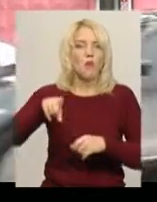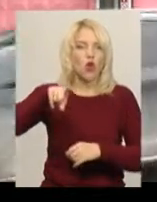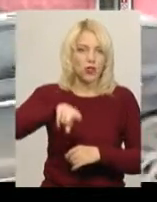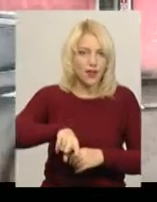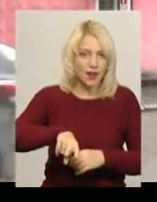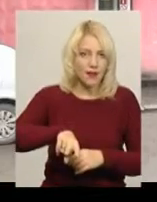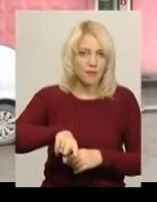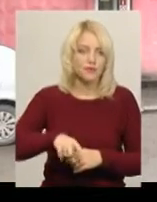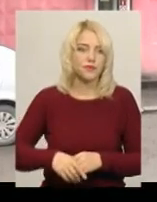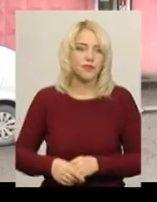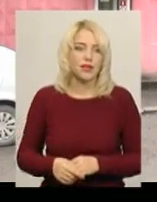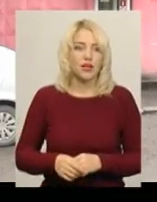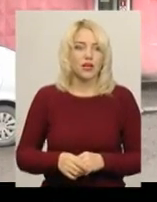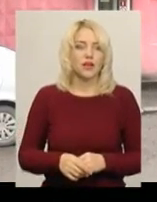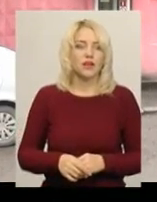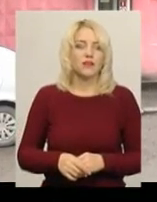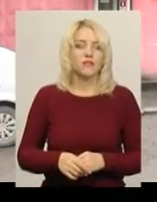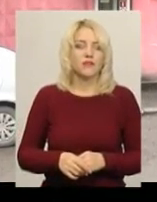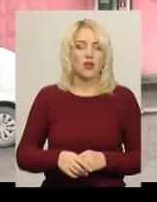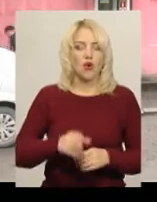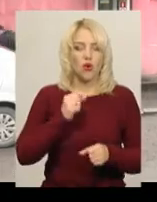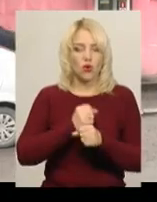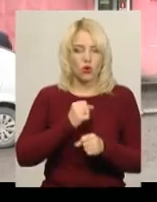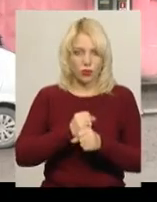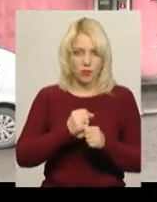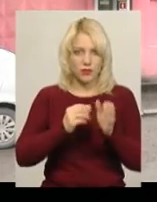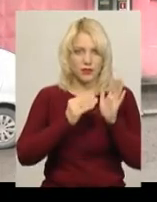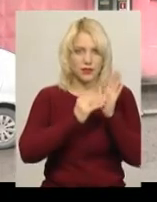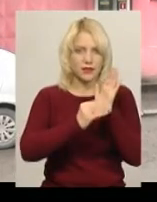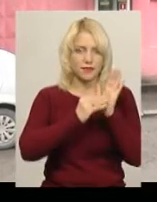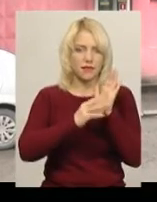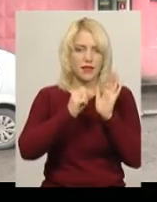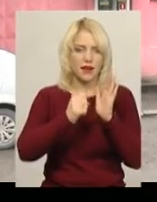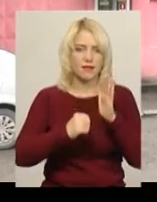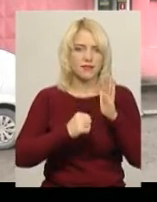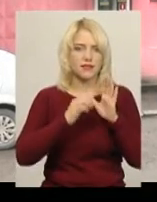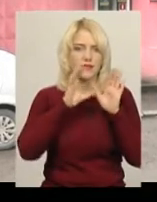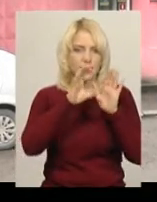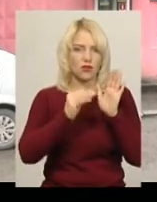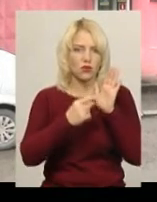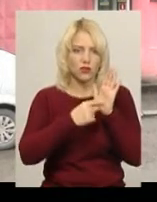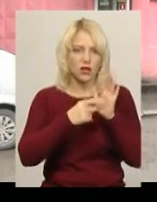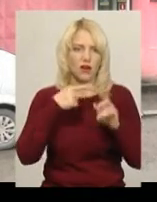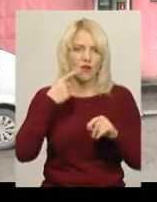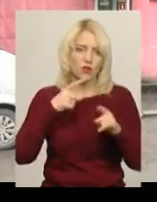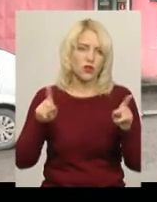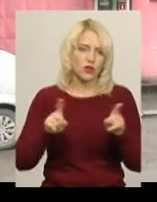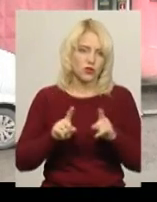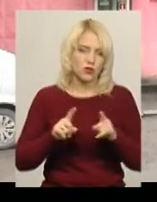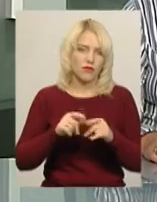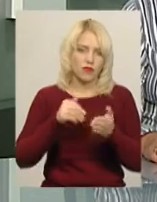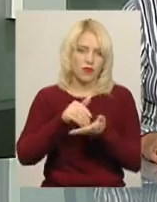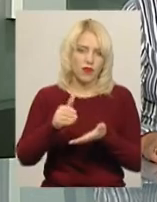Проте підприємство робить силку на нормативну базу і відмовляє нам у проведенні планової перевірки